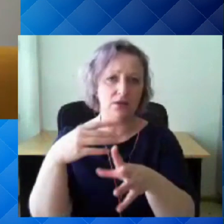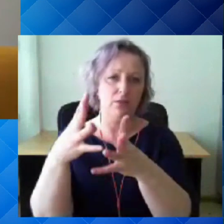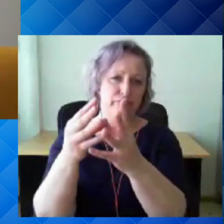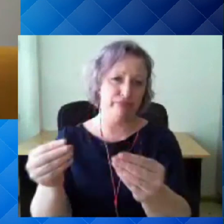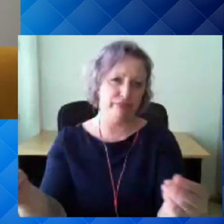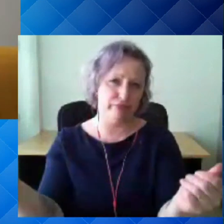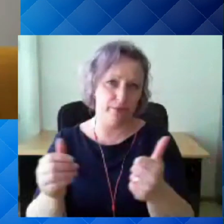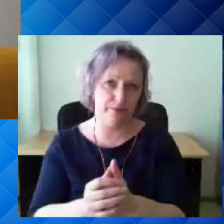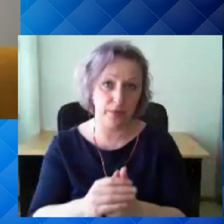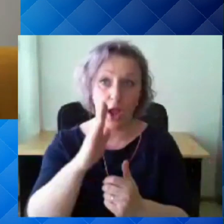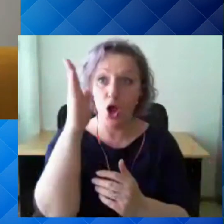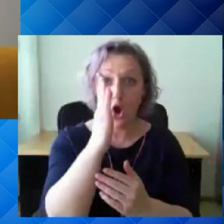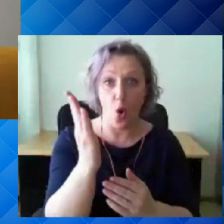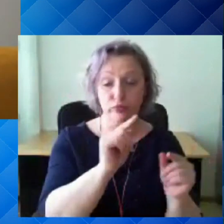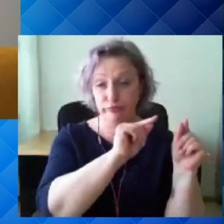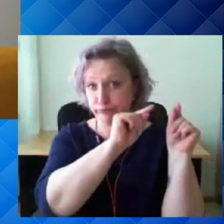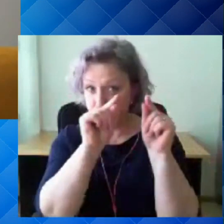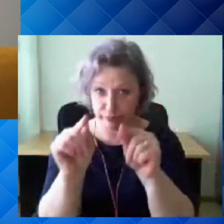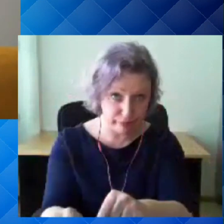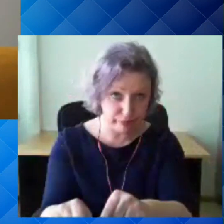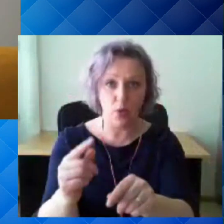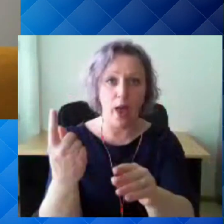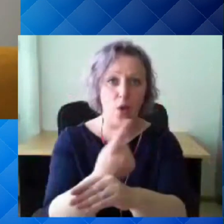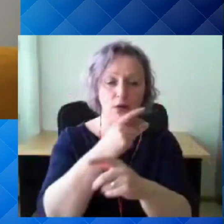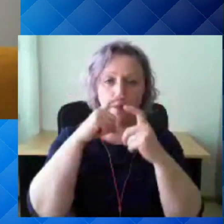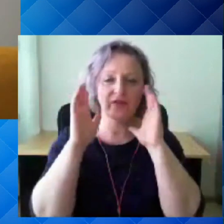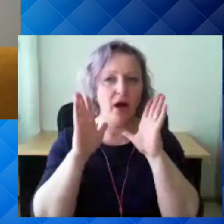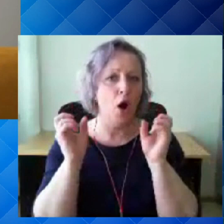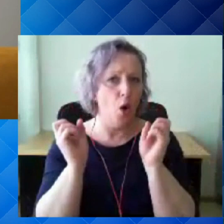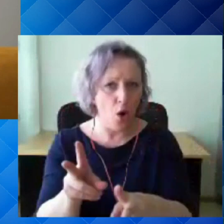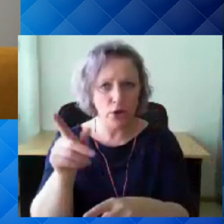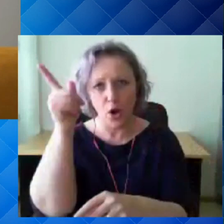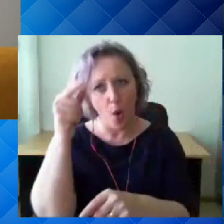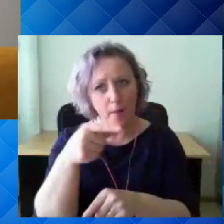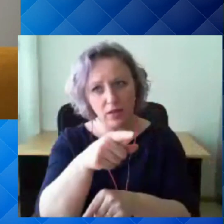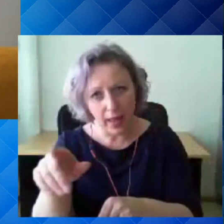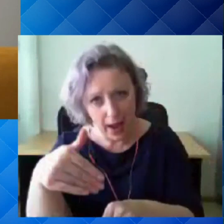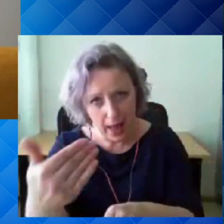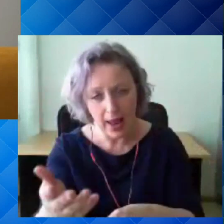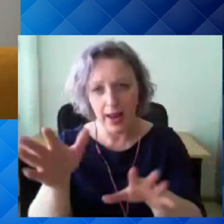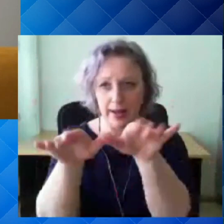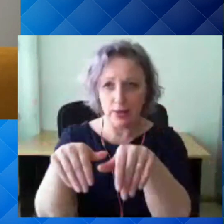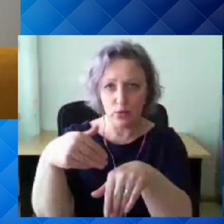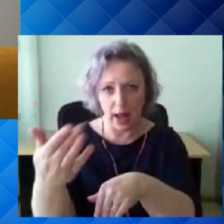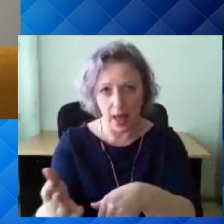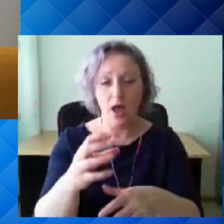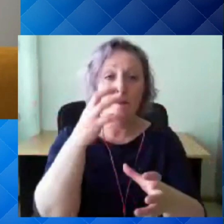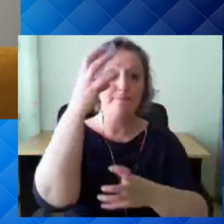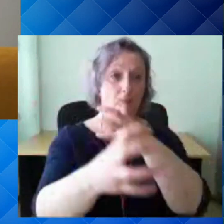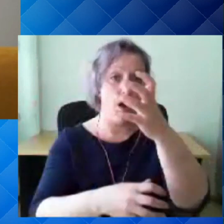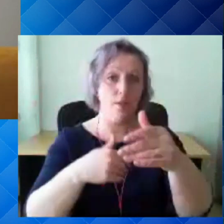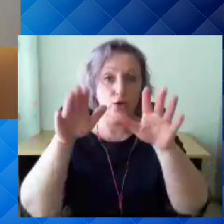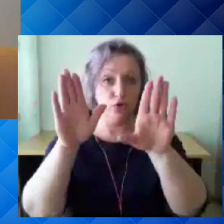sattununa ühekordne mask on väga ohtlik sealsetele, loomatele ja lindudele. Maailmas on juba päris